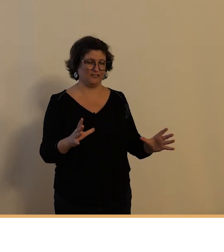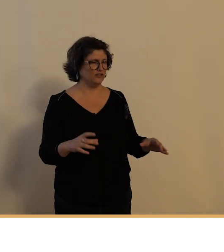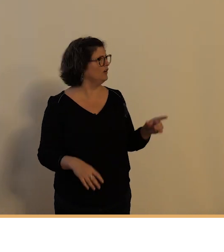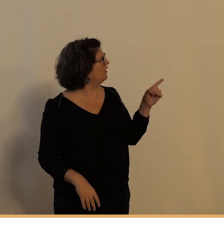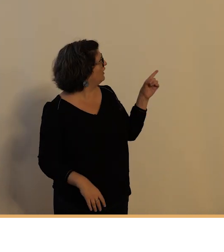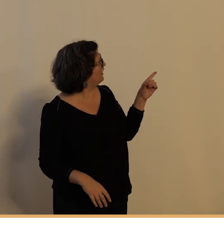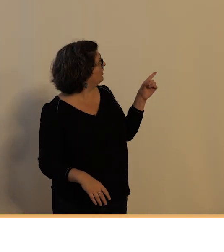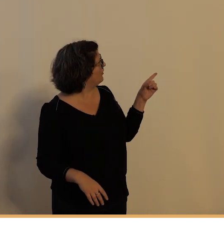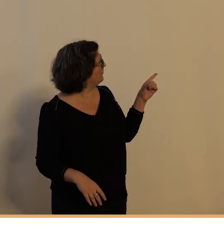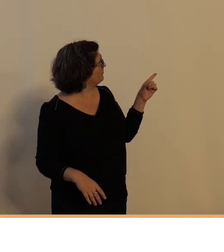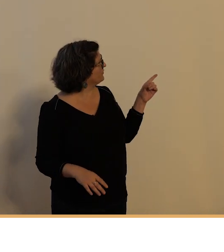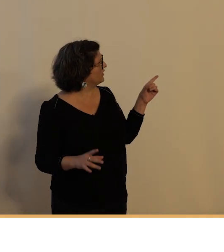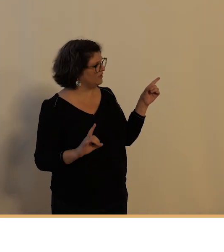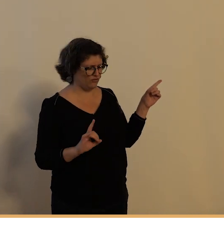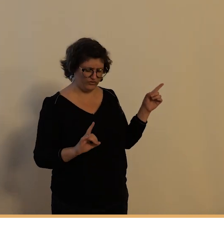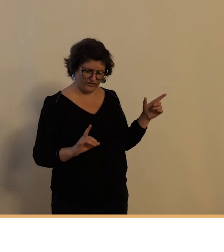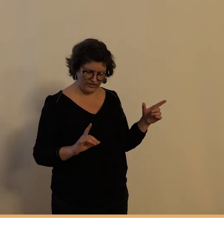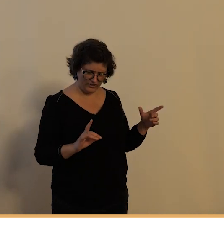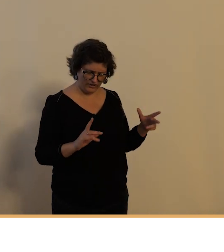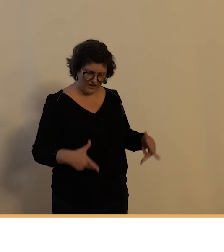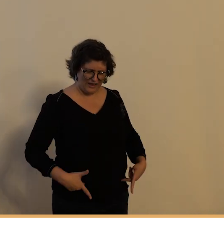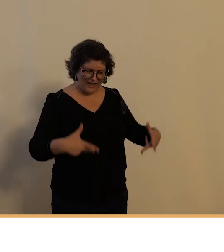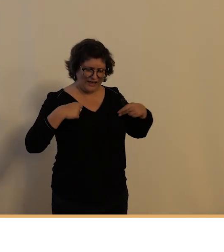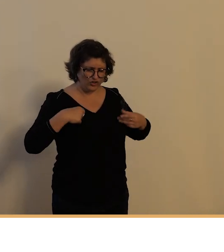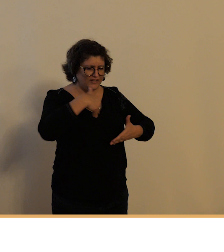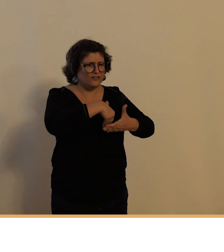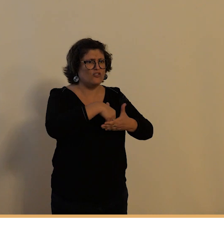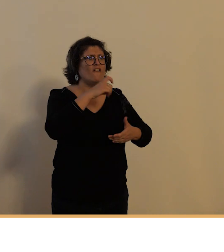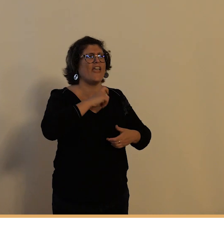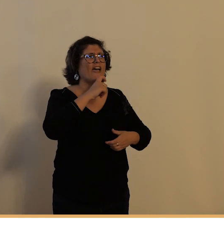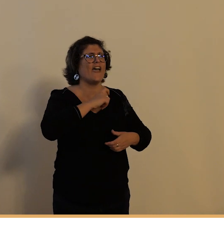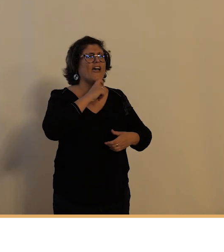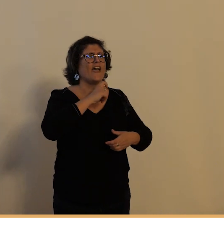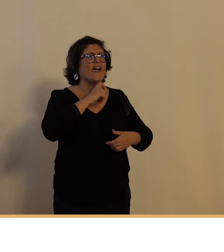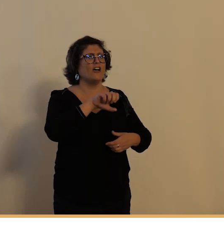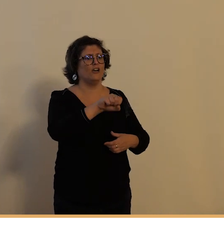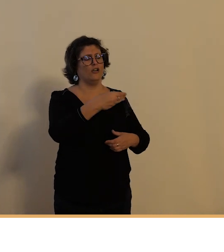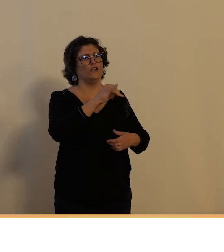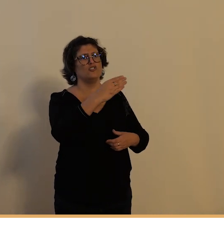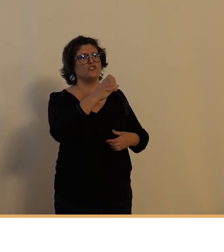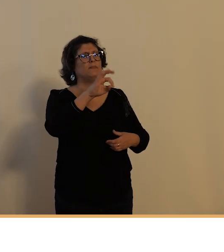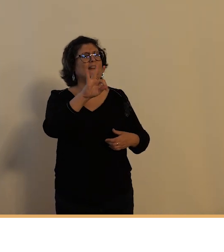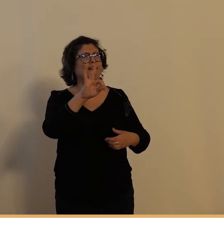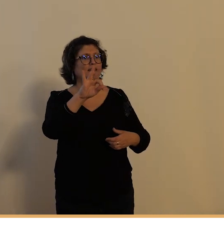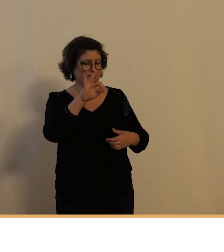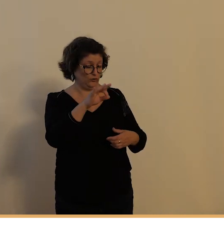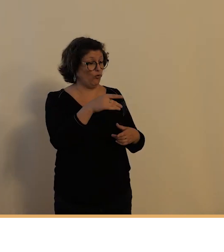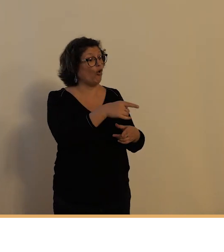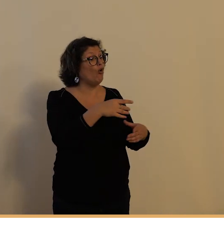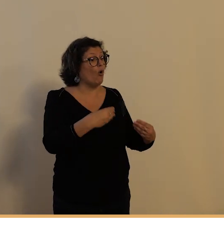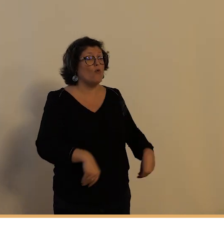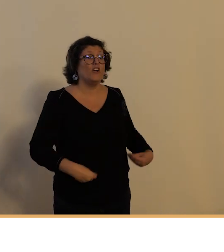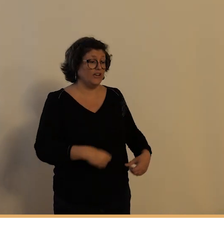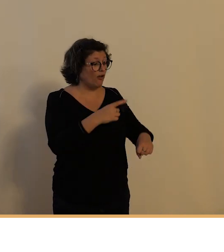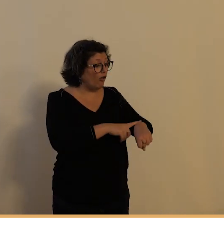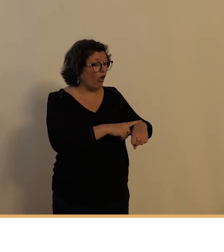la manufacture métallique Schmitt qui fabriquait notamment des bidons de lait et vous voyez donc la la forte